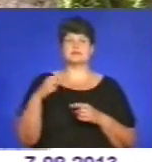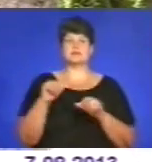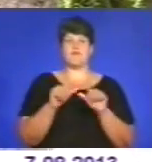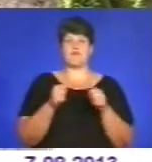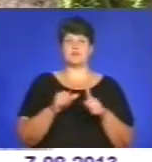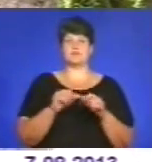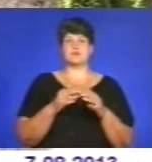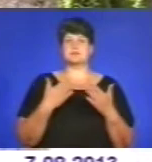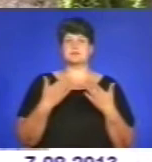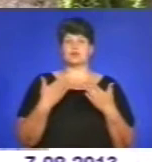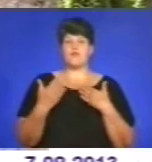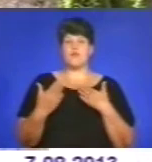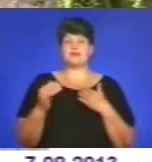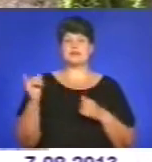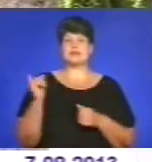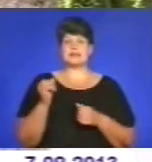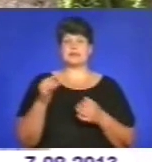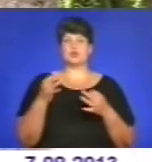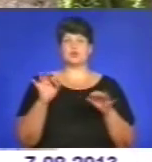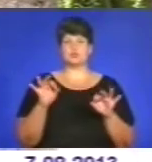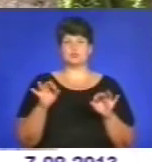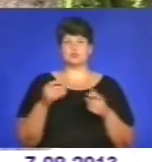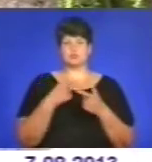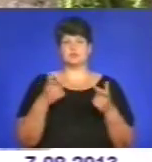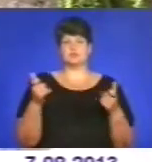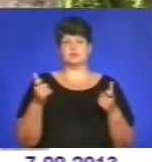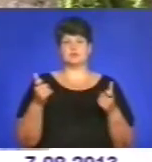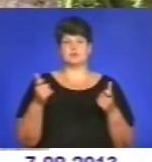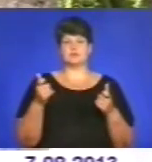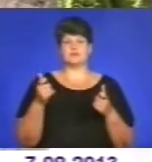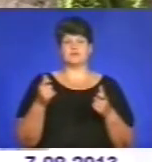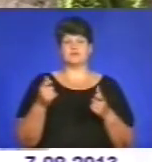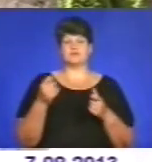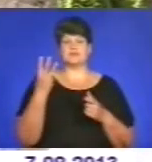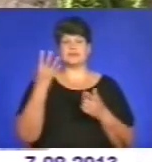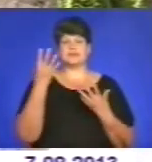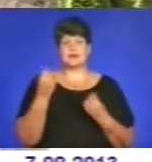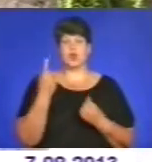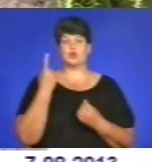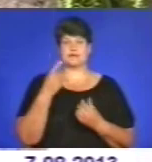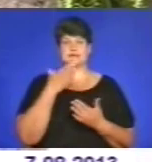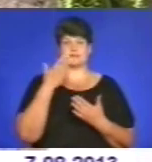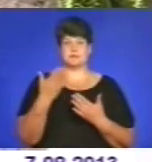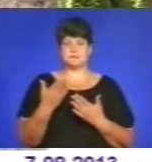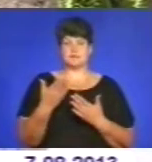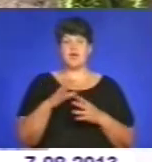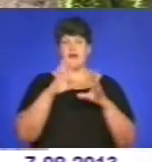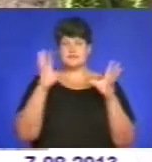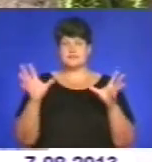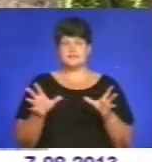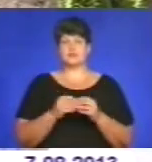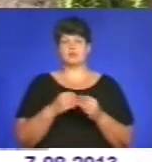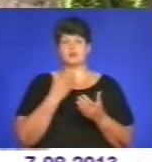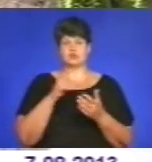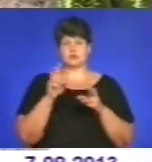спілкування. І доступ до публічної інформації – в три дні один запит. І в цілому, якщо назвати,